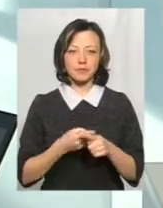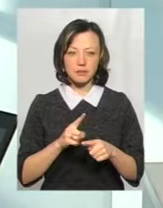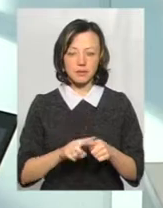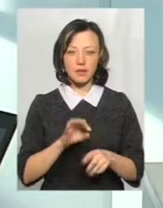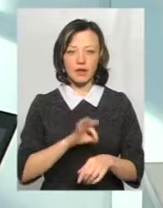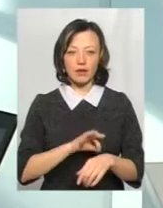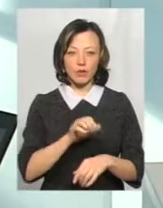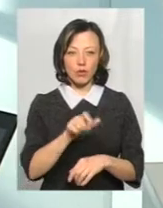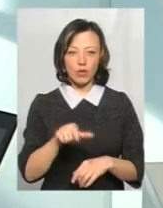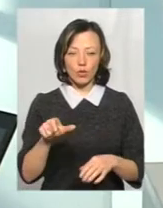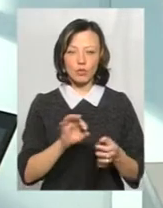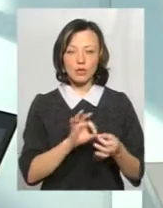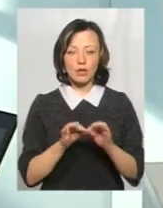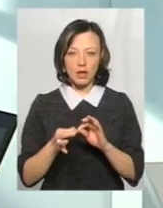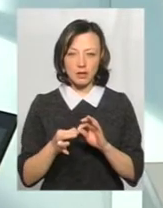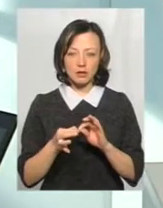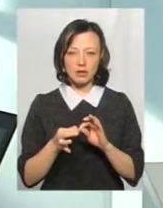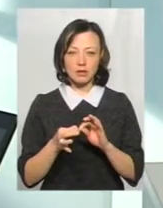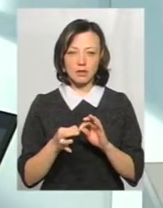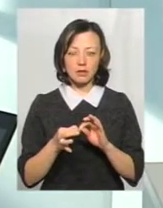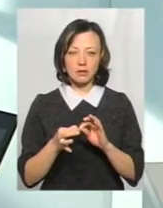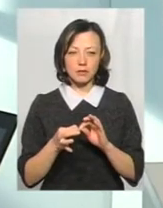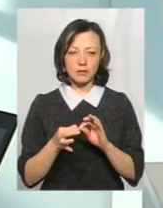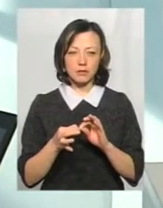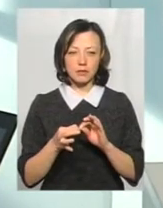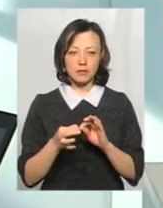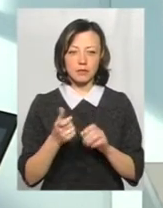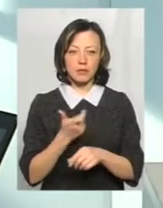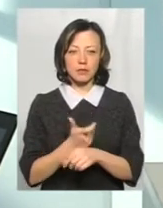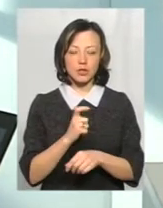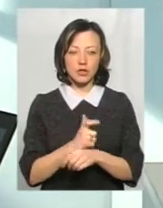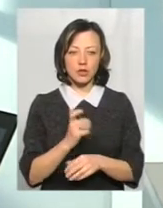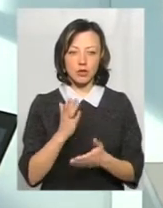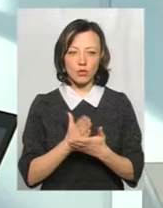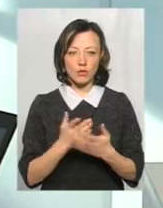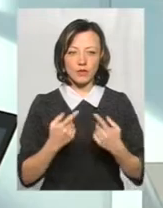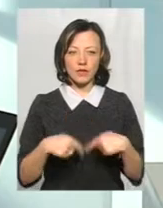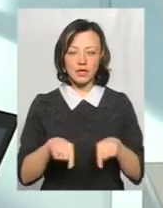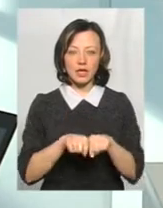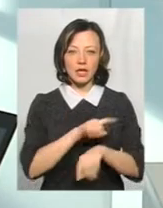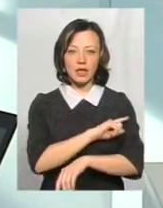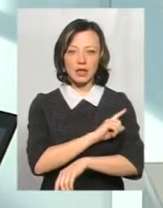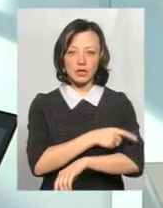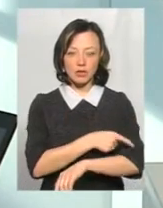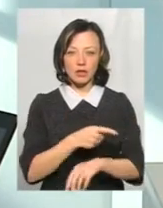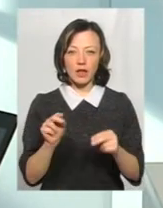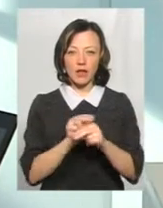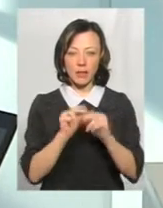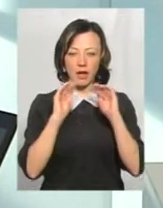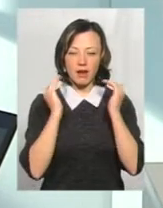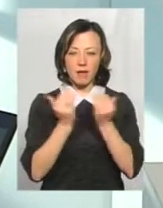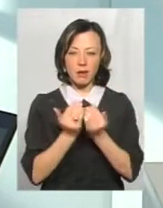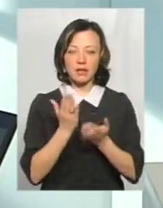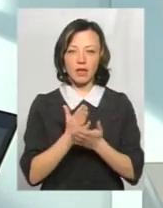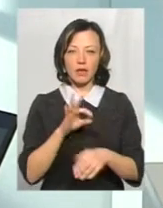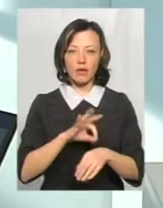складенням, вони більше знаходяться в відділенні інтенсивної терапії, але такі є хворі,